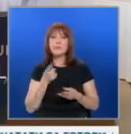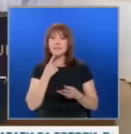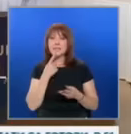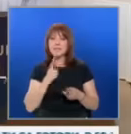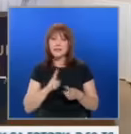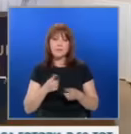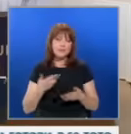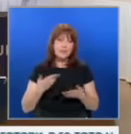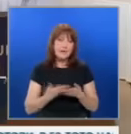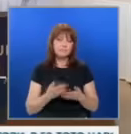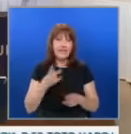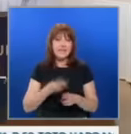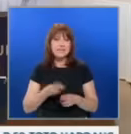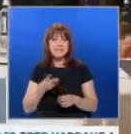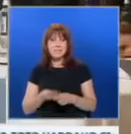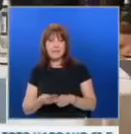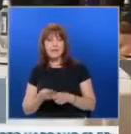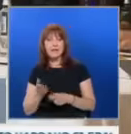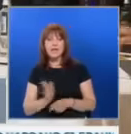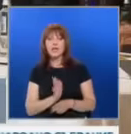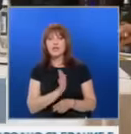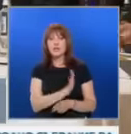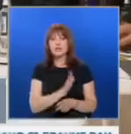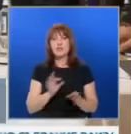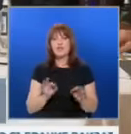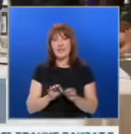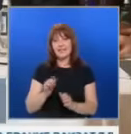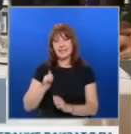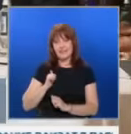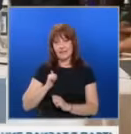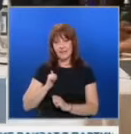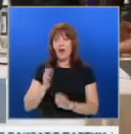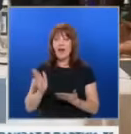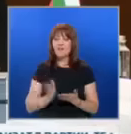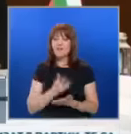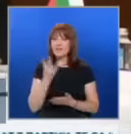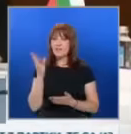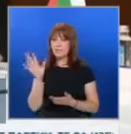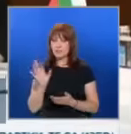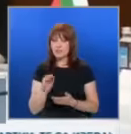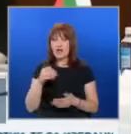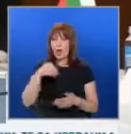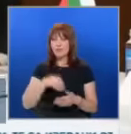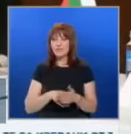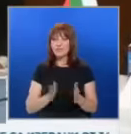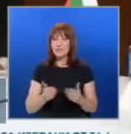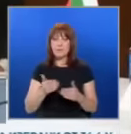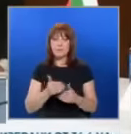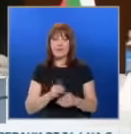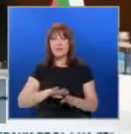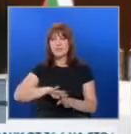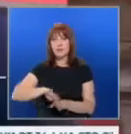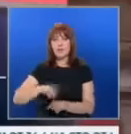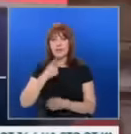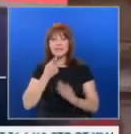възпиращия и отбранителен потенциал на източния фланг на НАТО. Подчерта, че вече 2% от брутния вътрешен продукт се отделят